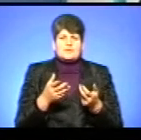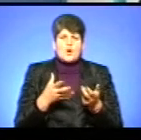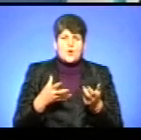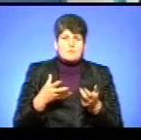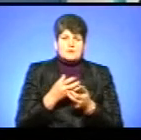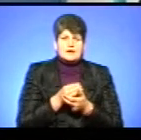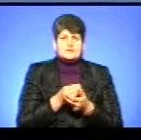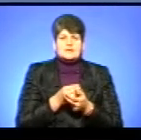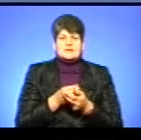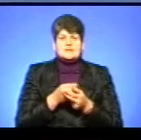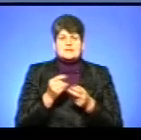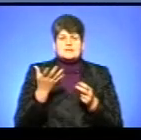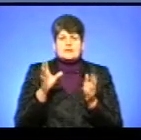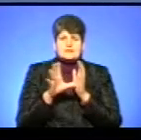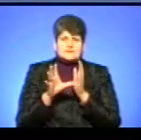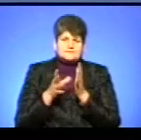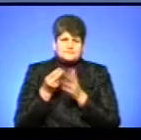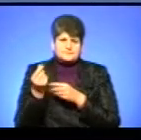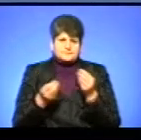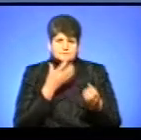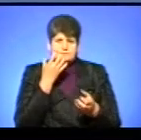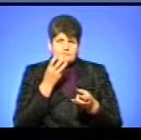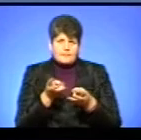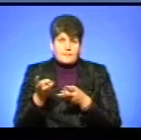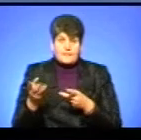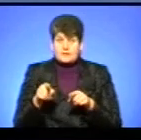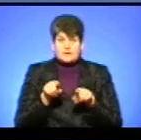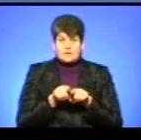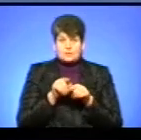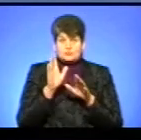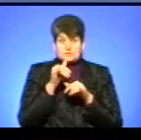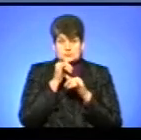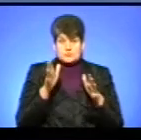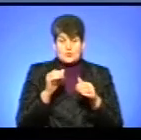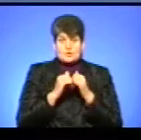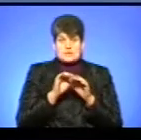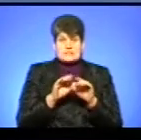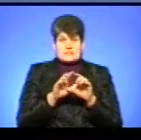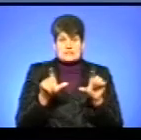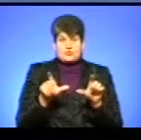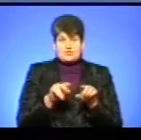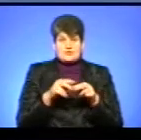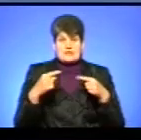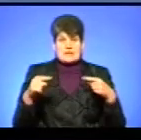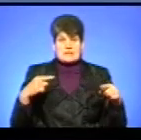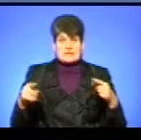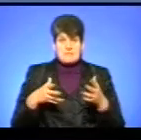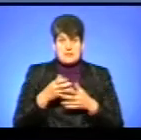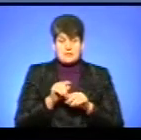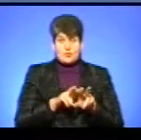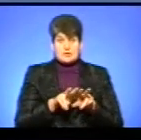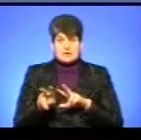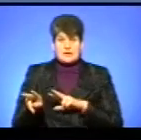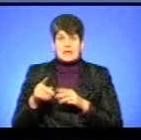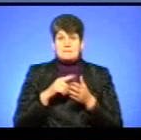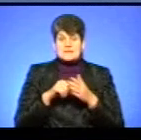здійснюються за комунікації, за тепло. Але такого не може бути. Кожен садочок різний, проте плата всім одинакова. І міська